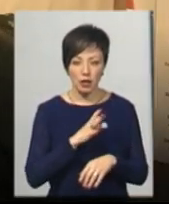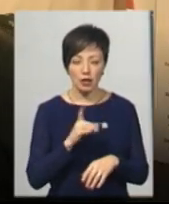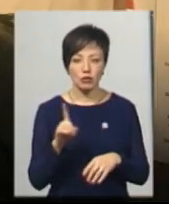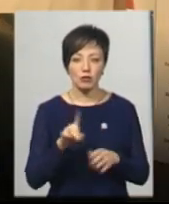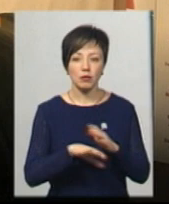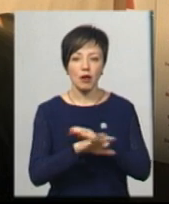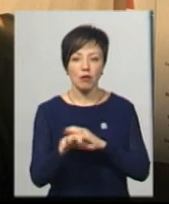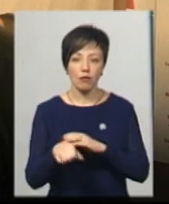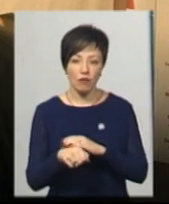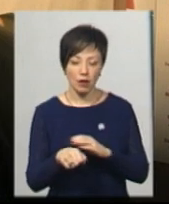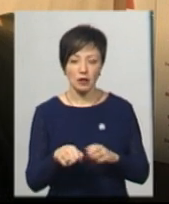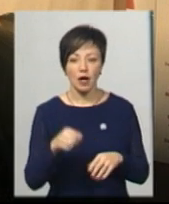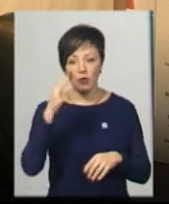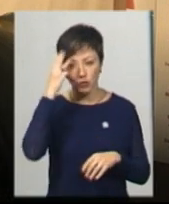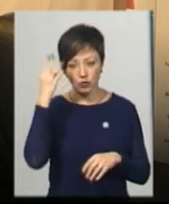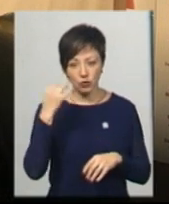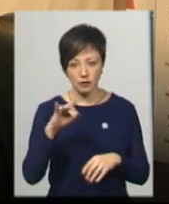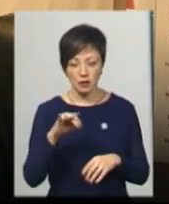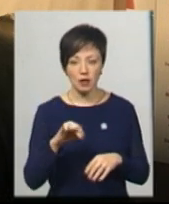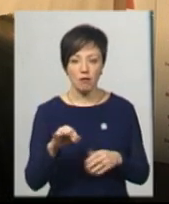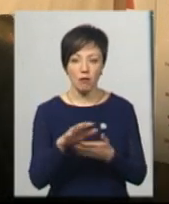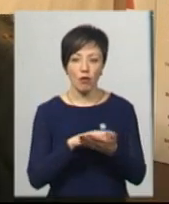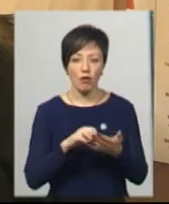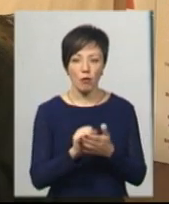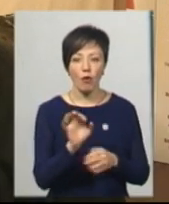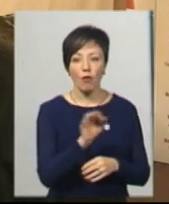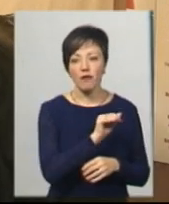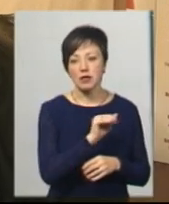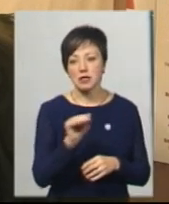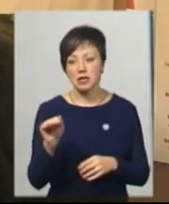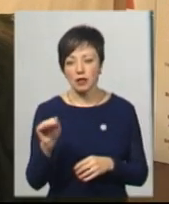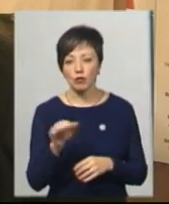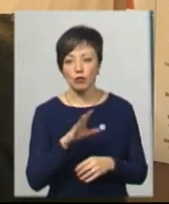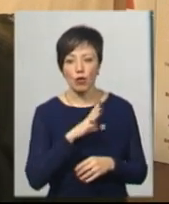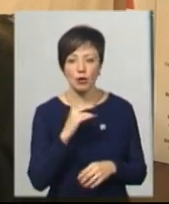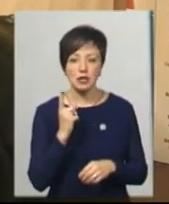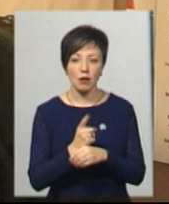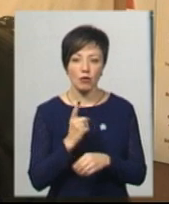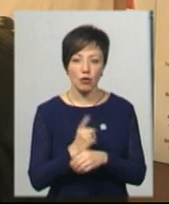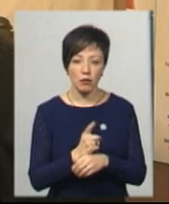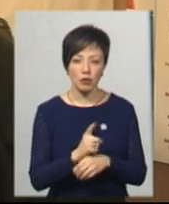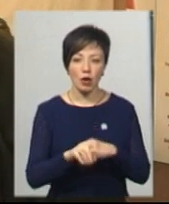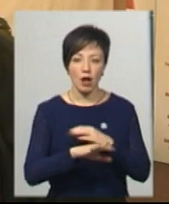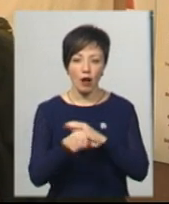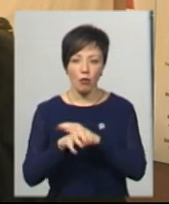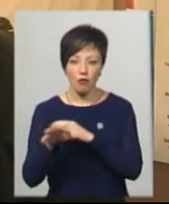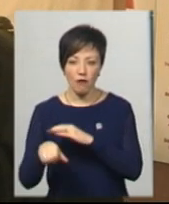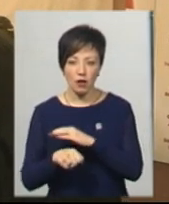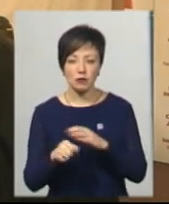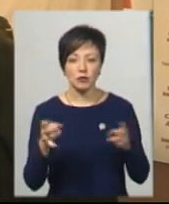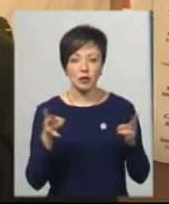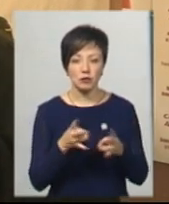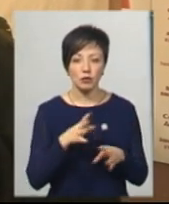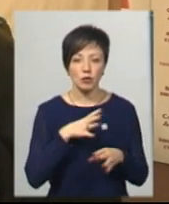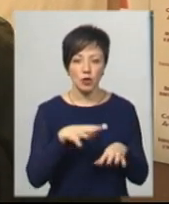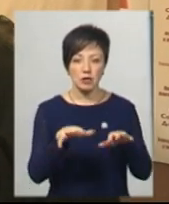грабунку. Проскурівський погром офіційно було заборонено грабувати, потрібно